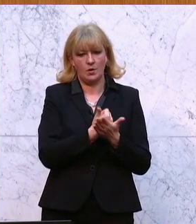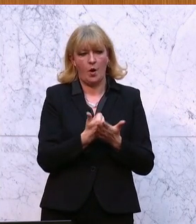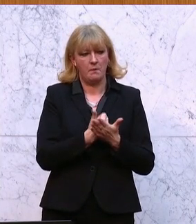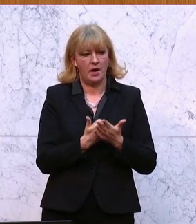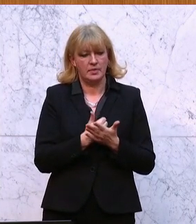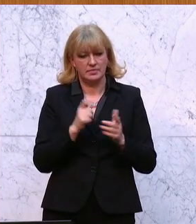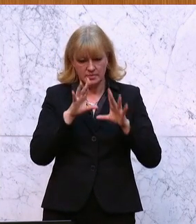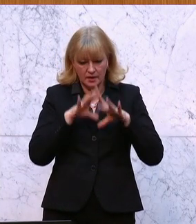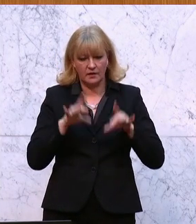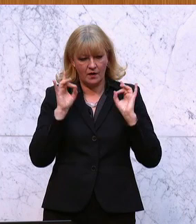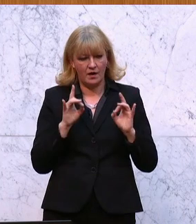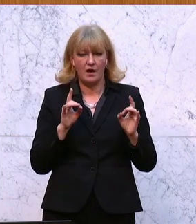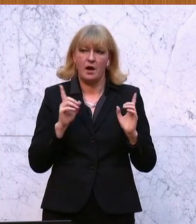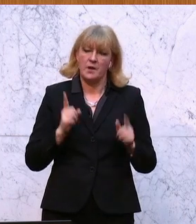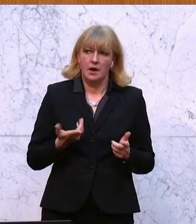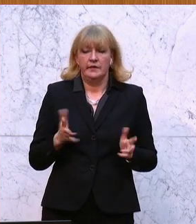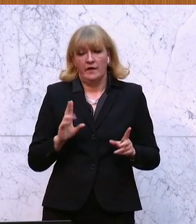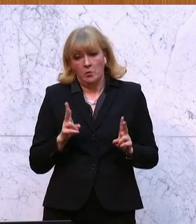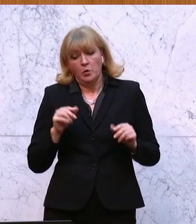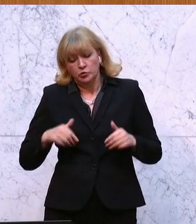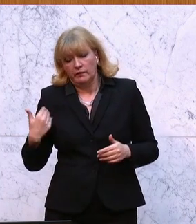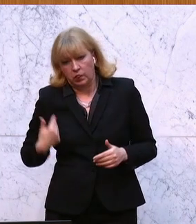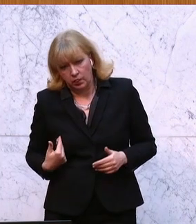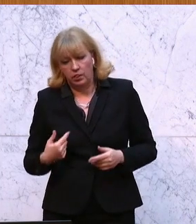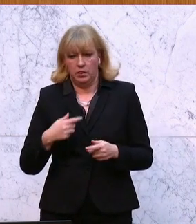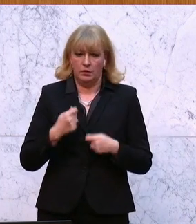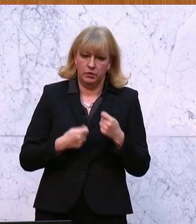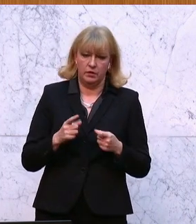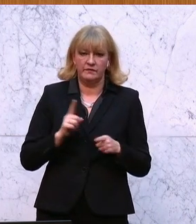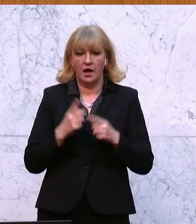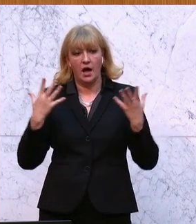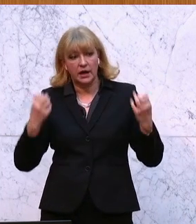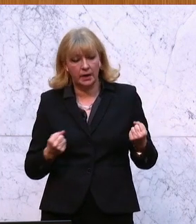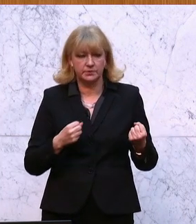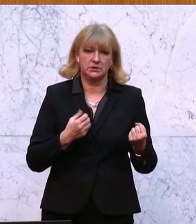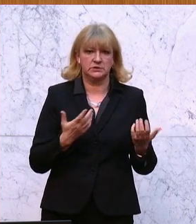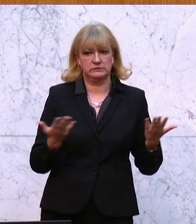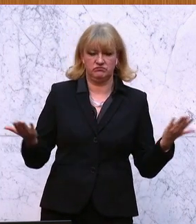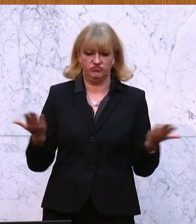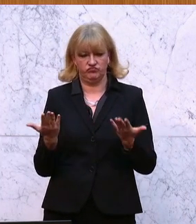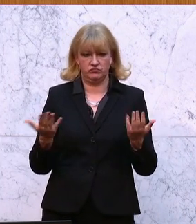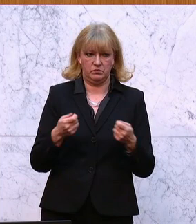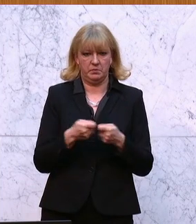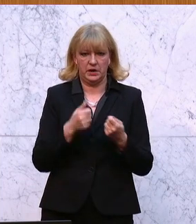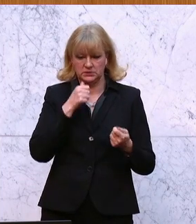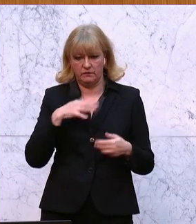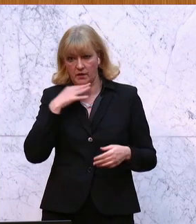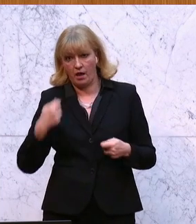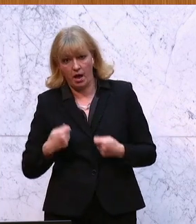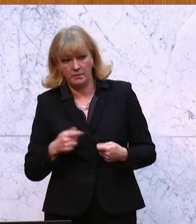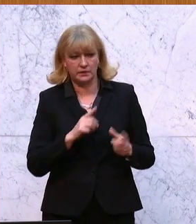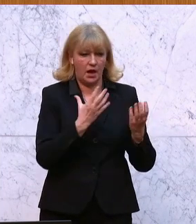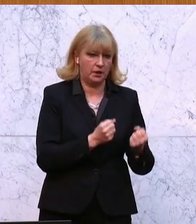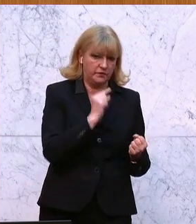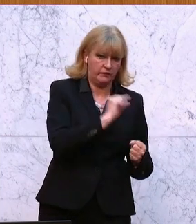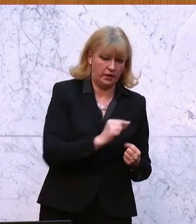zu ermitteln ohne einen Aufwand, der nicht im Verhältnis sozusagen zum Ergebnis steht. Weil, und das wissen Sie ganz genau, das war auch schon bei